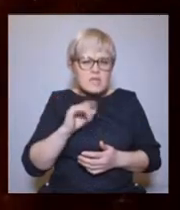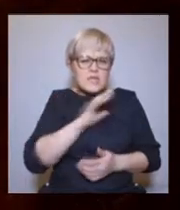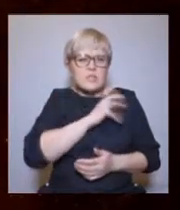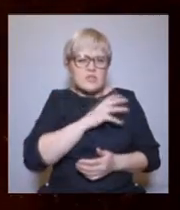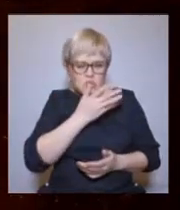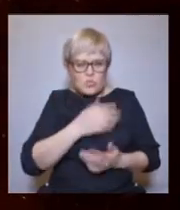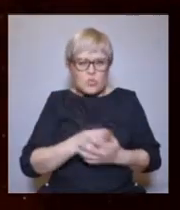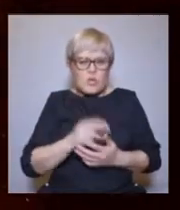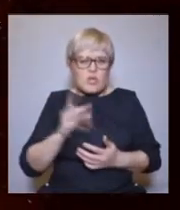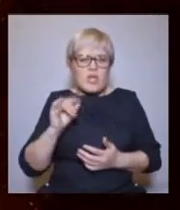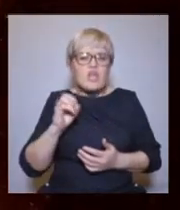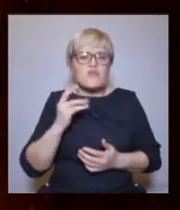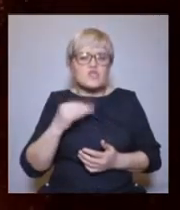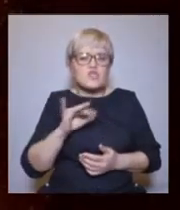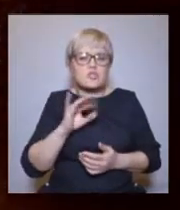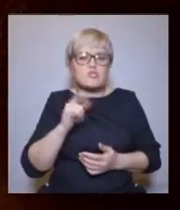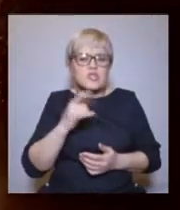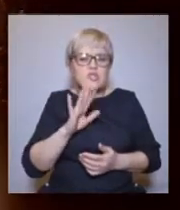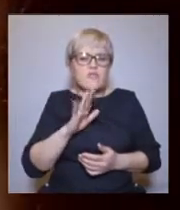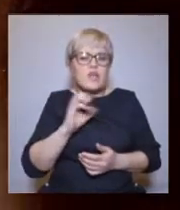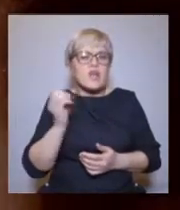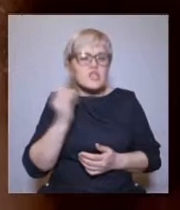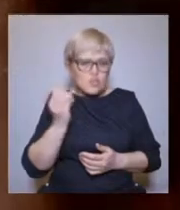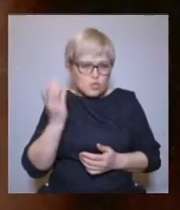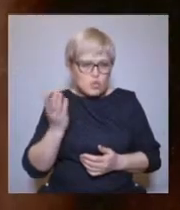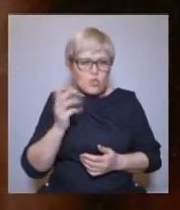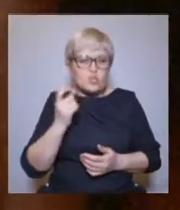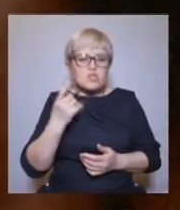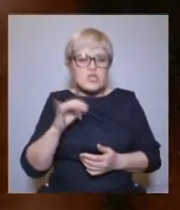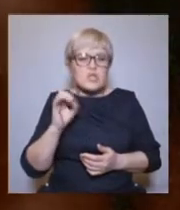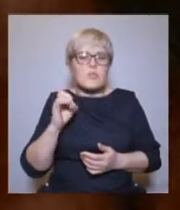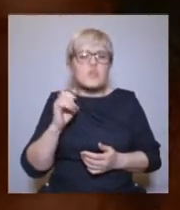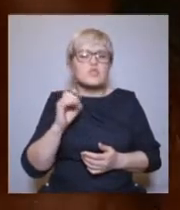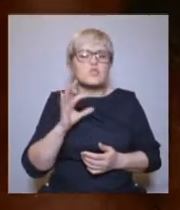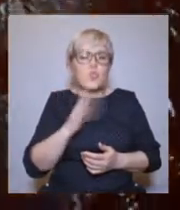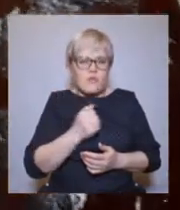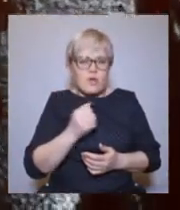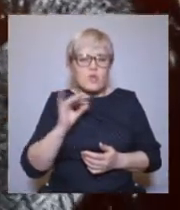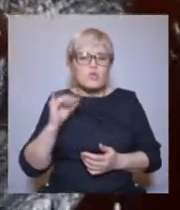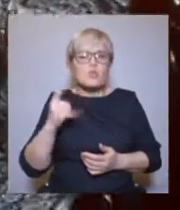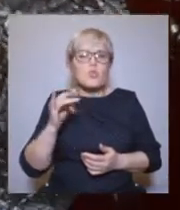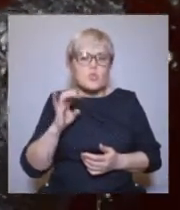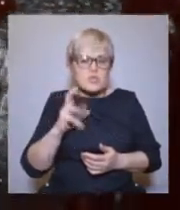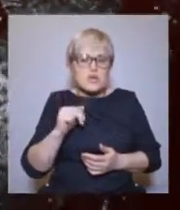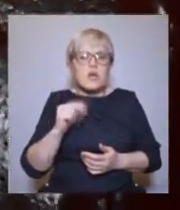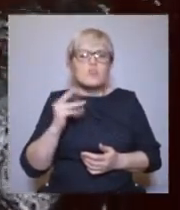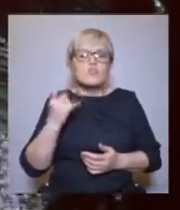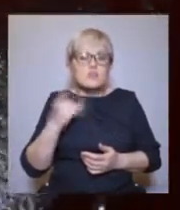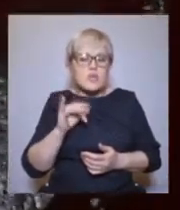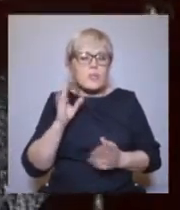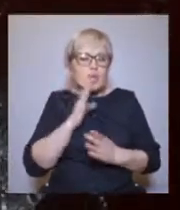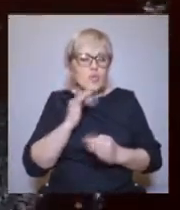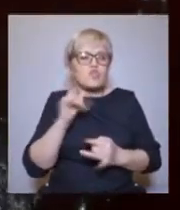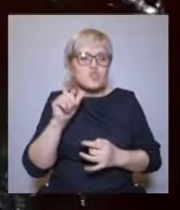университета и Краеведческий музей в Екатеринбурге, Музей Березово, Югорска, Североуральска